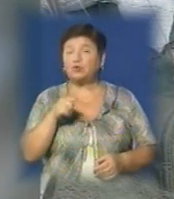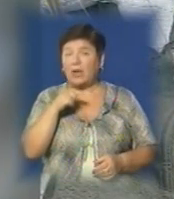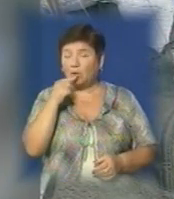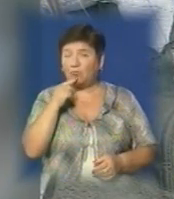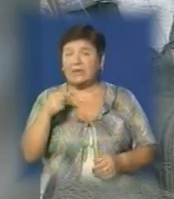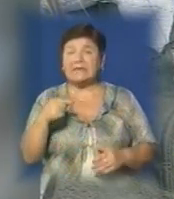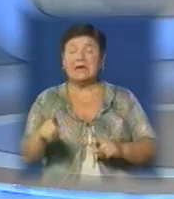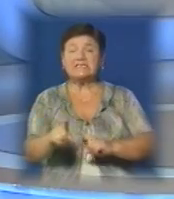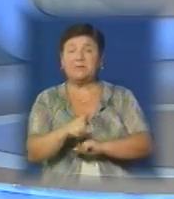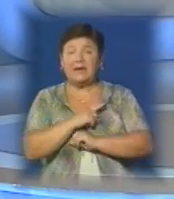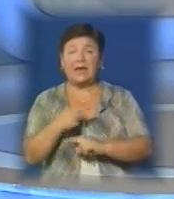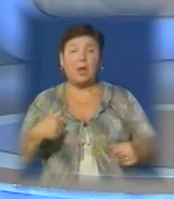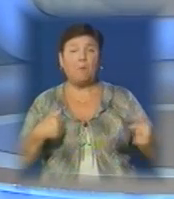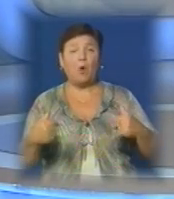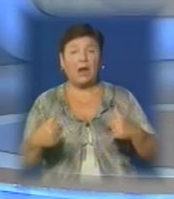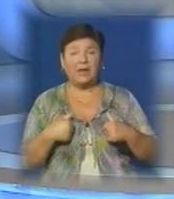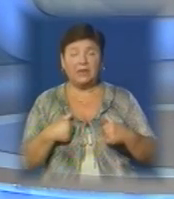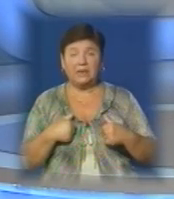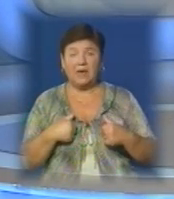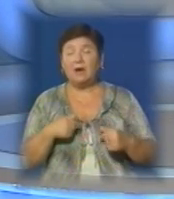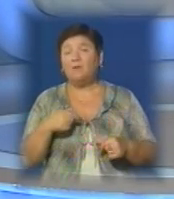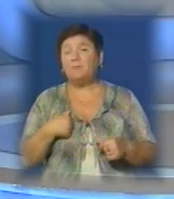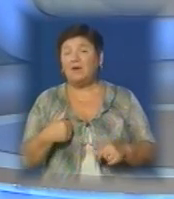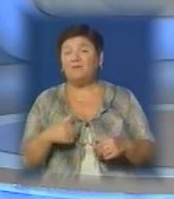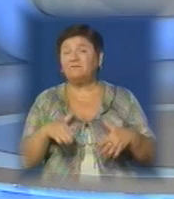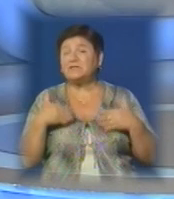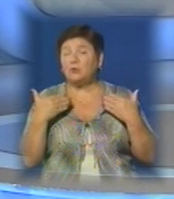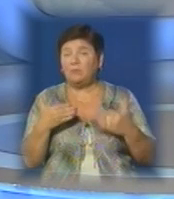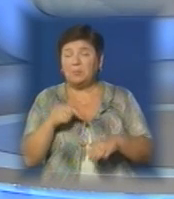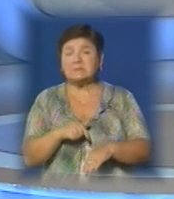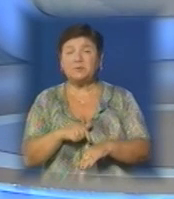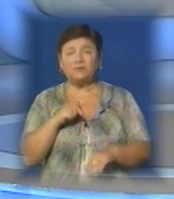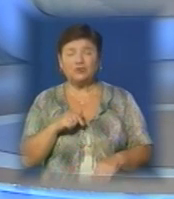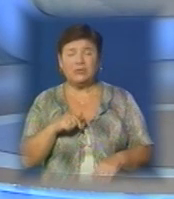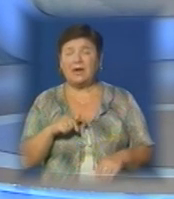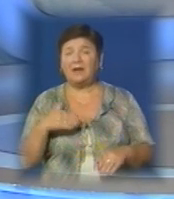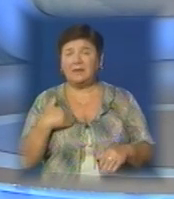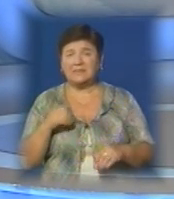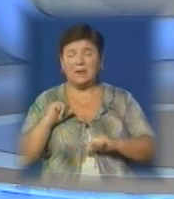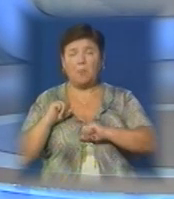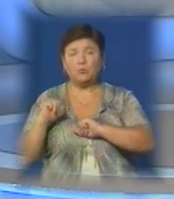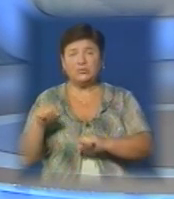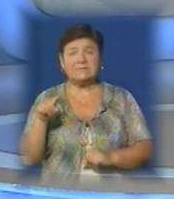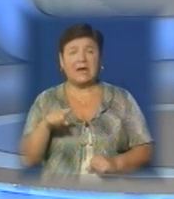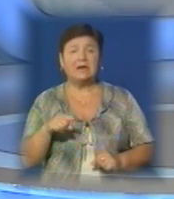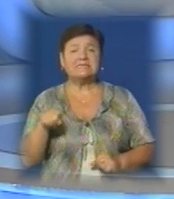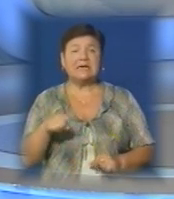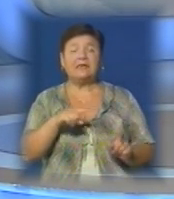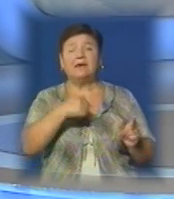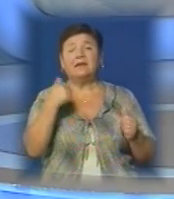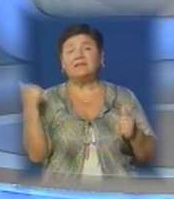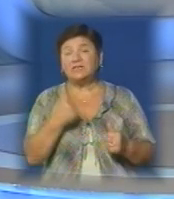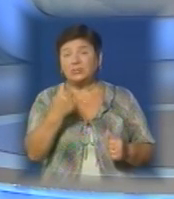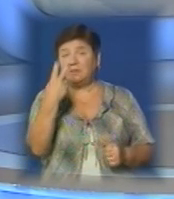смертельне поранення задане снайпером. Висловлюємо глибоке співчуття рідним та побратимам мужнього бійця. За цей тиждень Закарпаття втратило вже